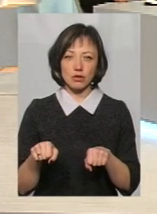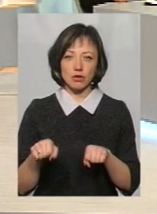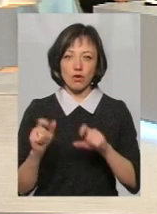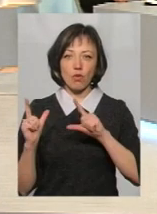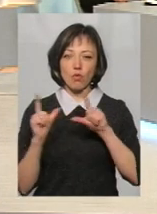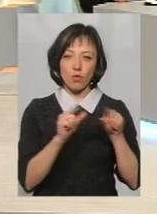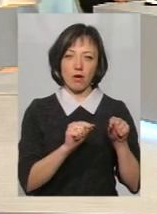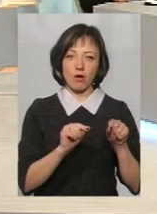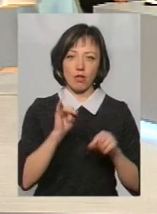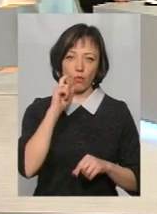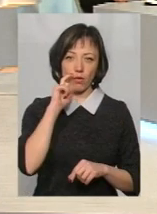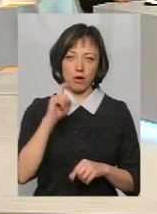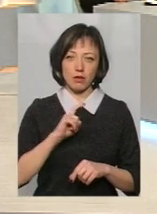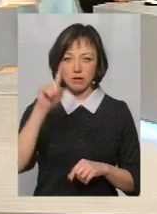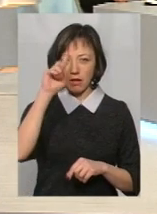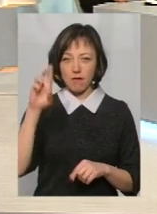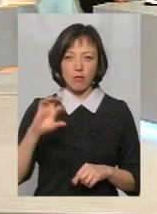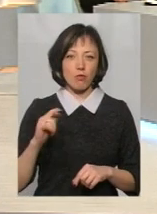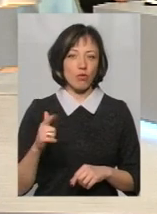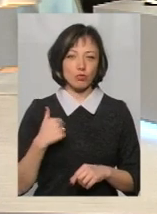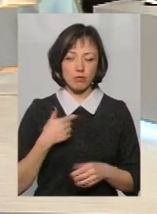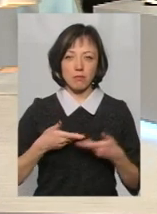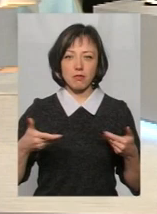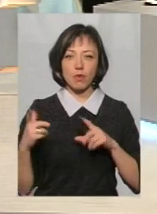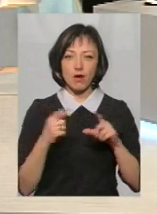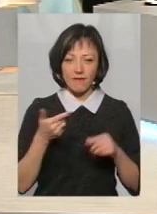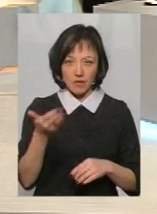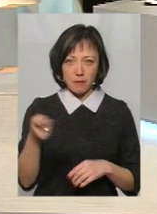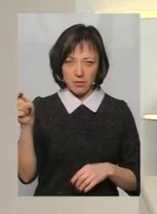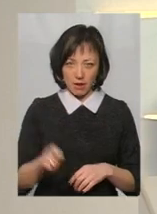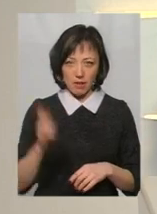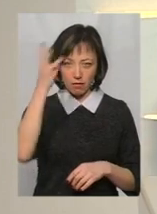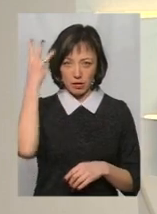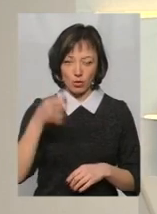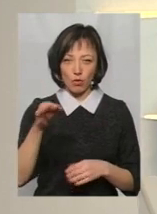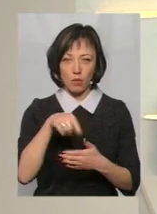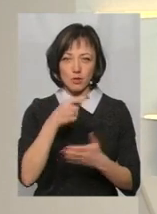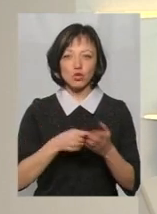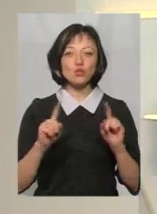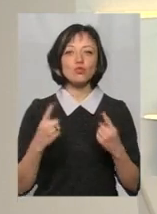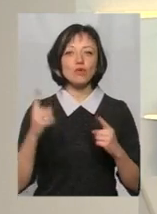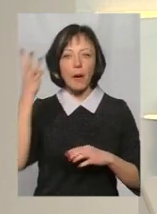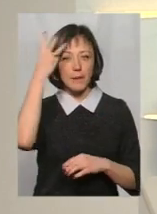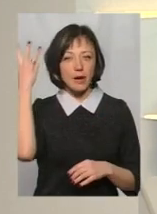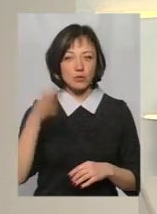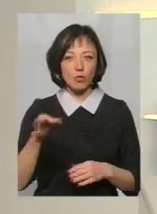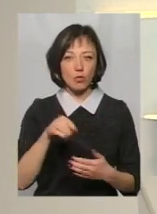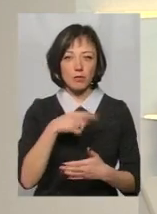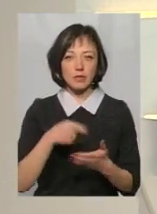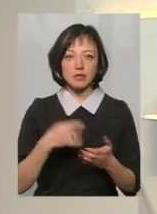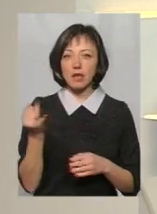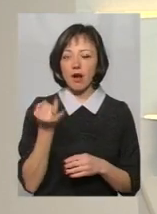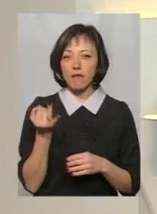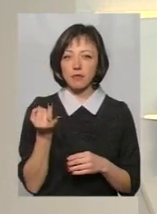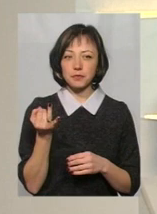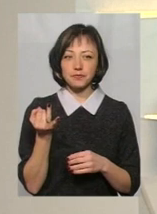в общем, слава Богу, що уїхали. І ви приїхали в Хмельницьку область. Чому саме Хмельницьку, мені цікаво,